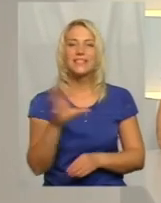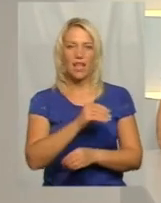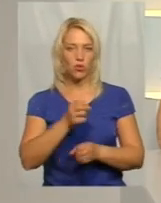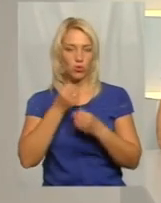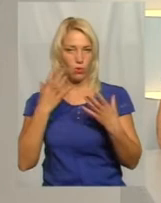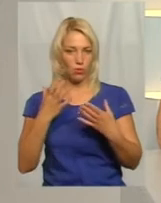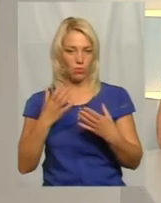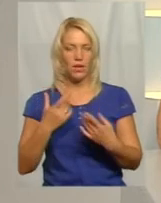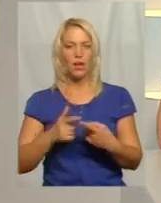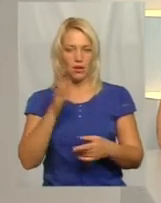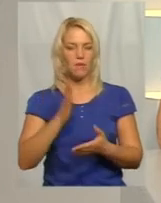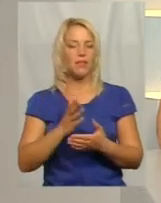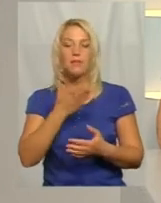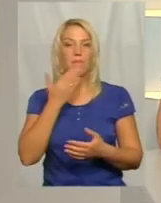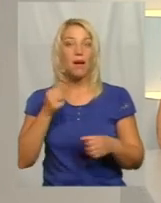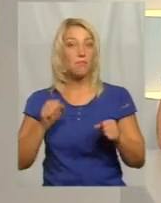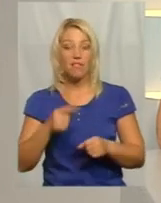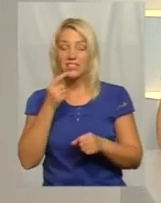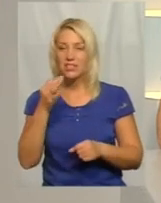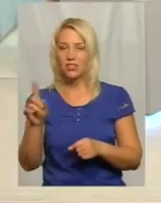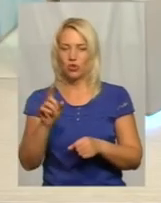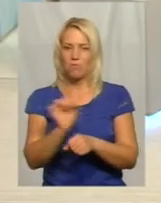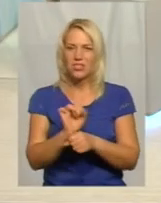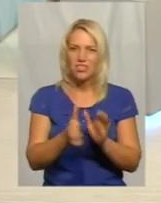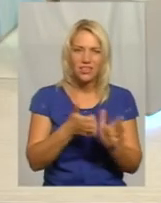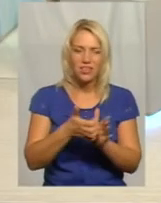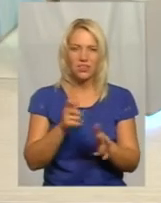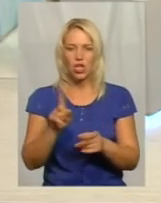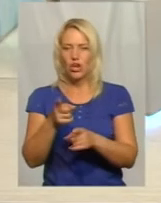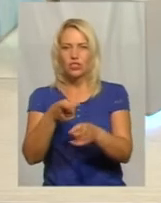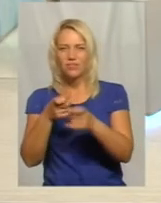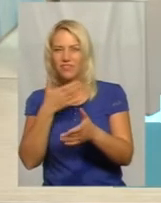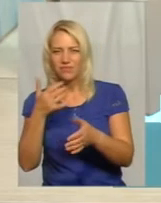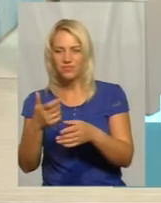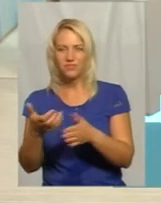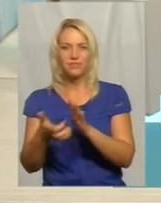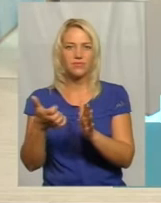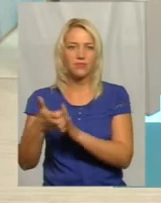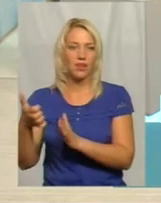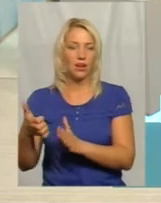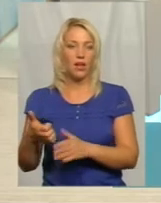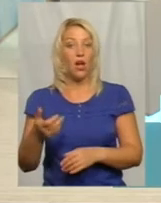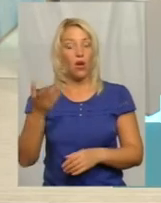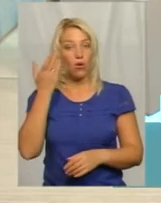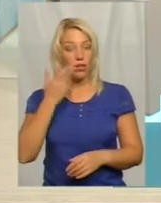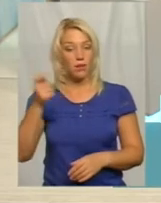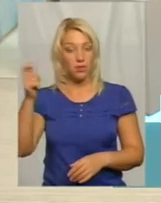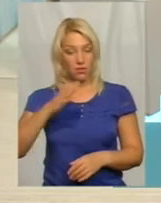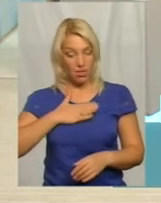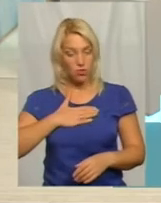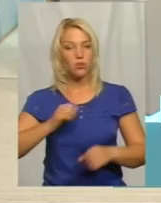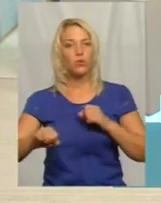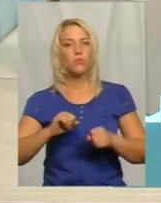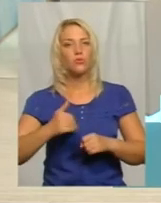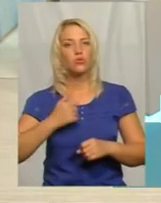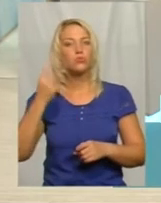сказати, що які є якась проблема, що якась машина не їздить, що якась зброя не стріляє. Приїжджаючи на позиції, коли наш командир, він хоче почути, які